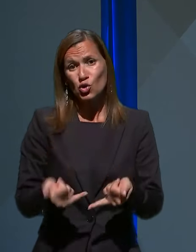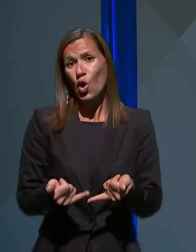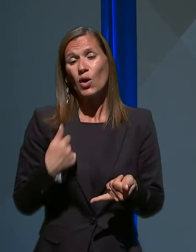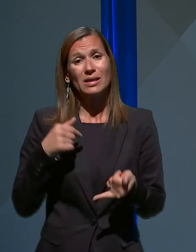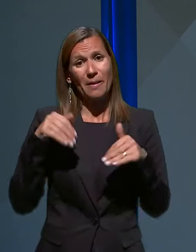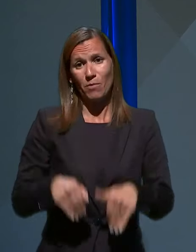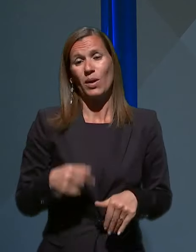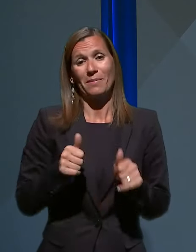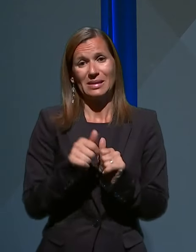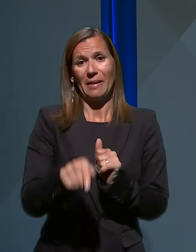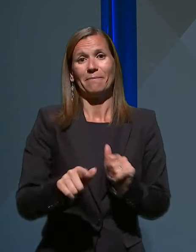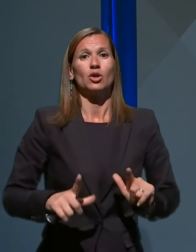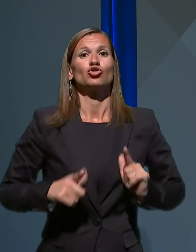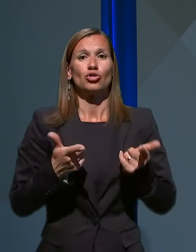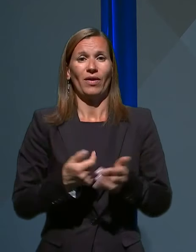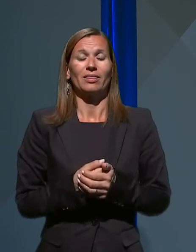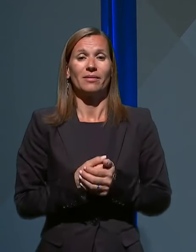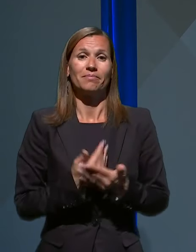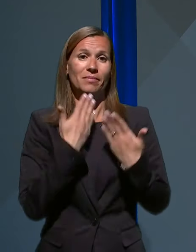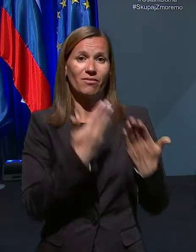s tem živeti. Ok, hvala.